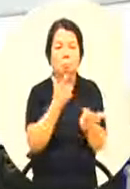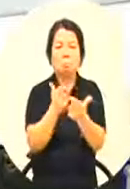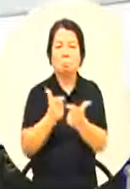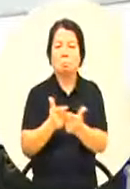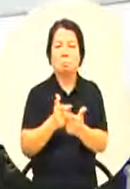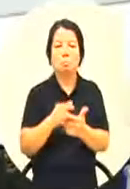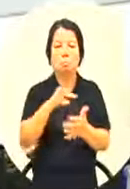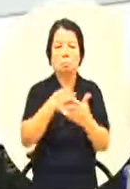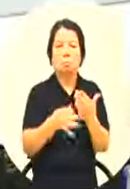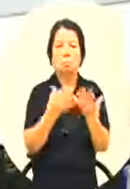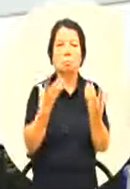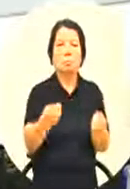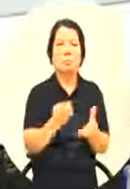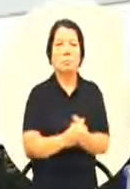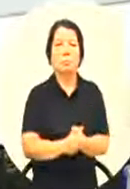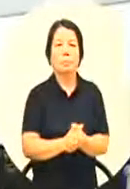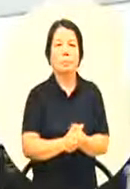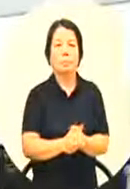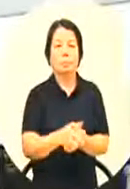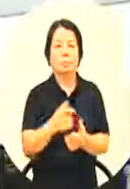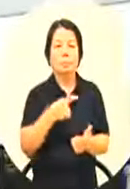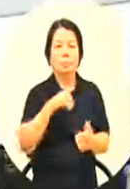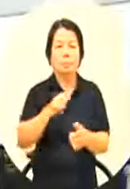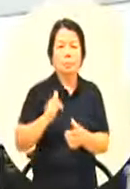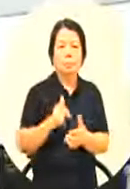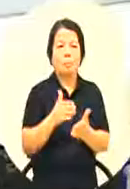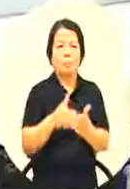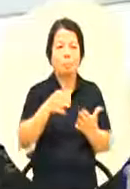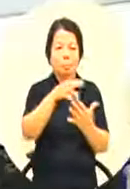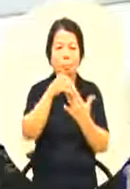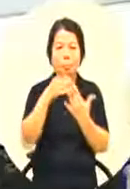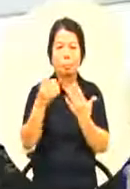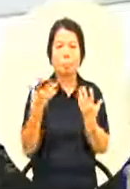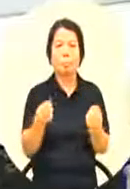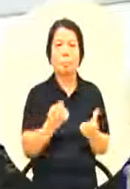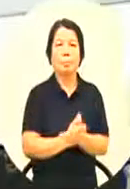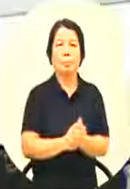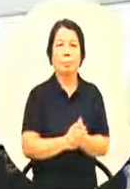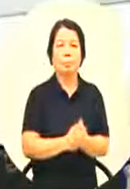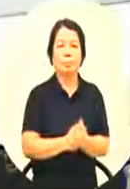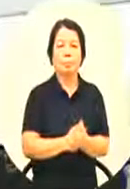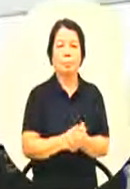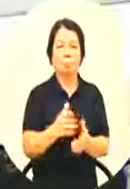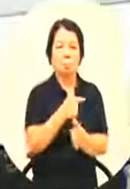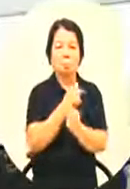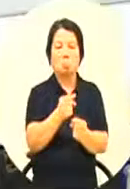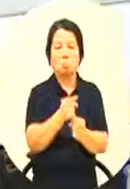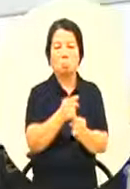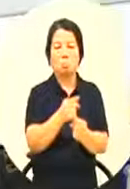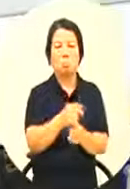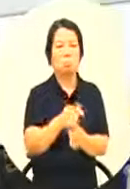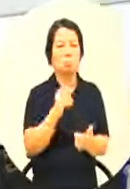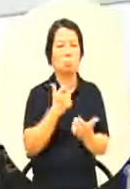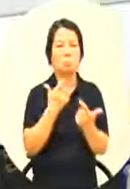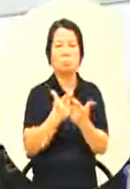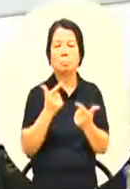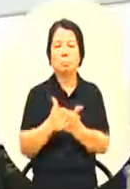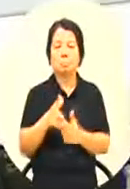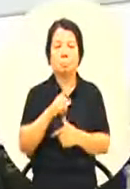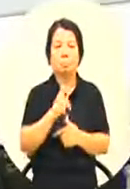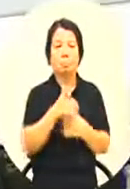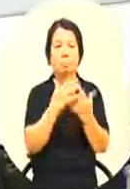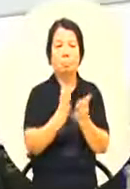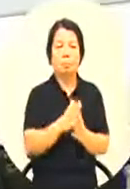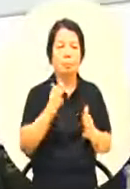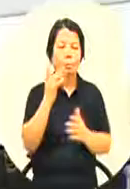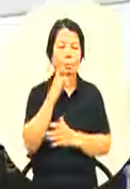学校没有一个很完整的一个教练的一个领选也没有一个很完整的配套我们家长怎么跟我们教